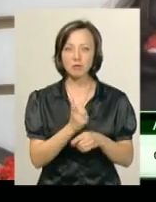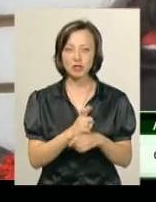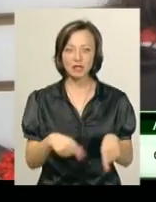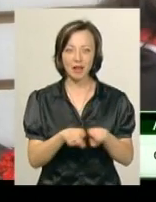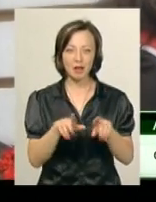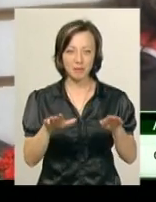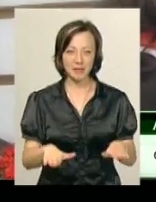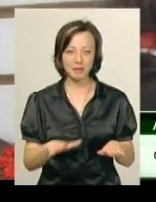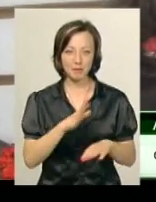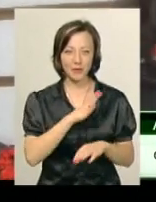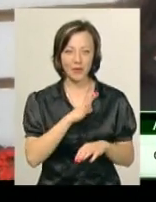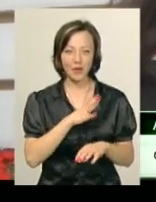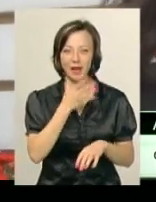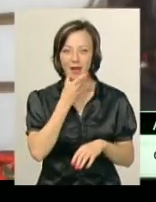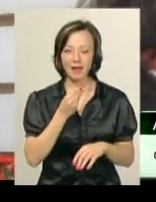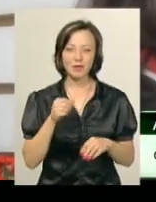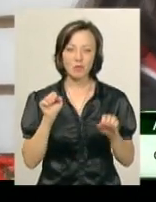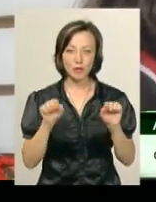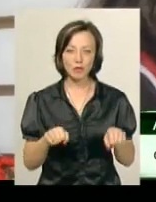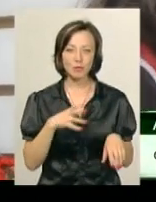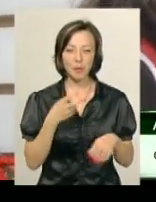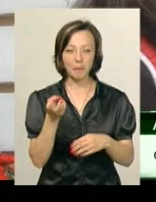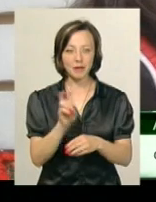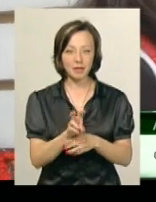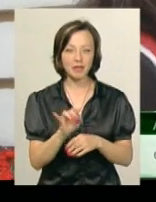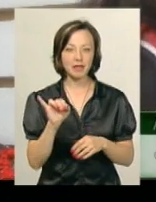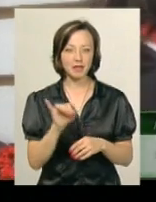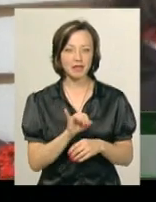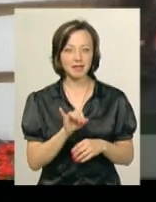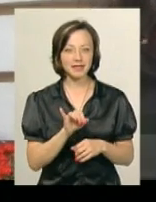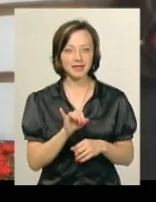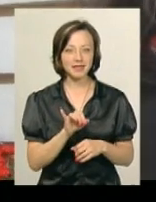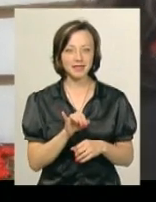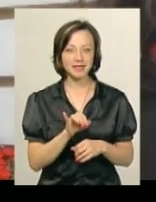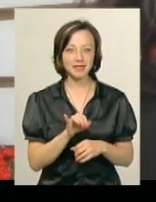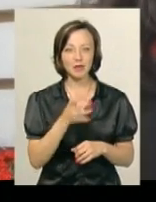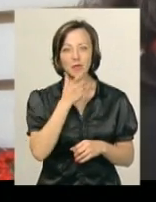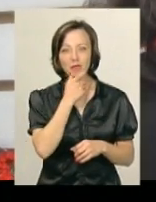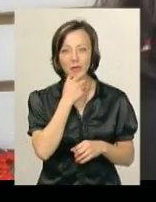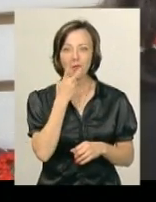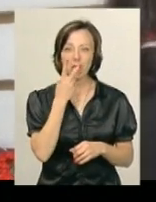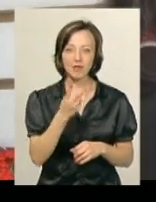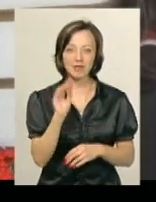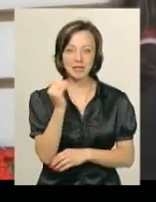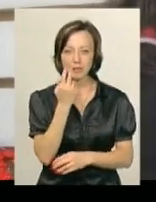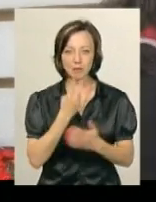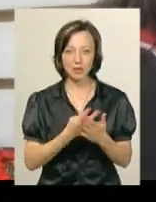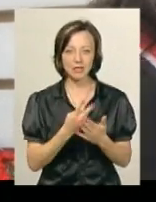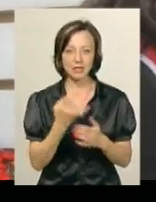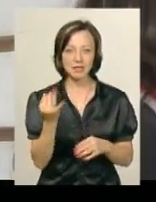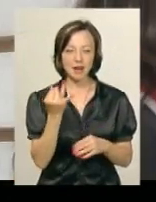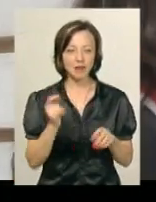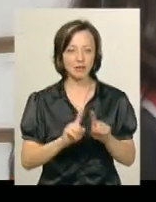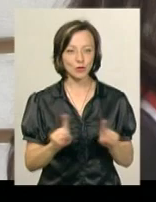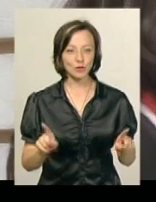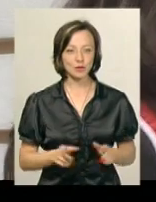місць гарних, до яких можна було прийти і покрасуватися, дитині показати. Цікаво